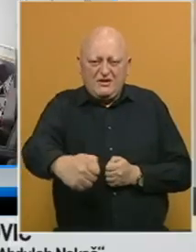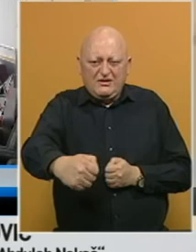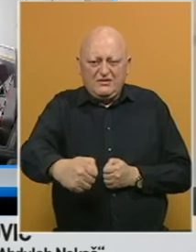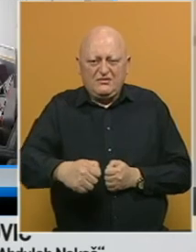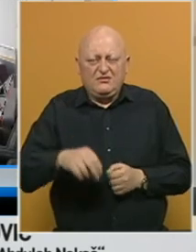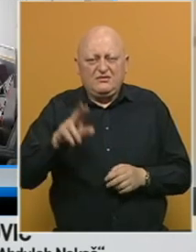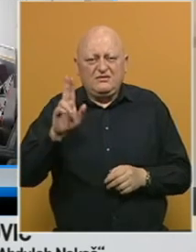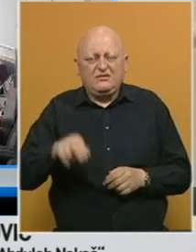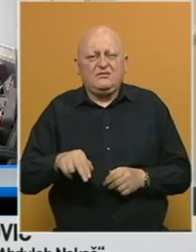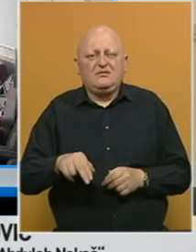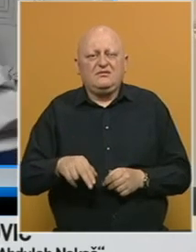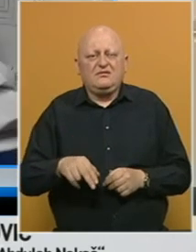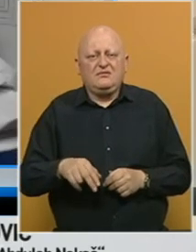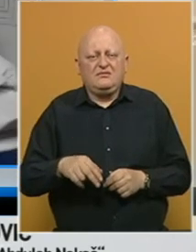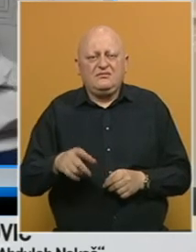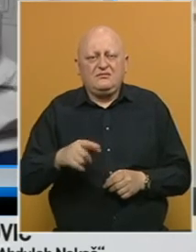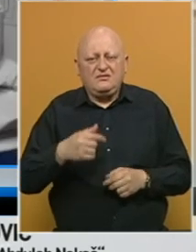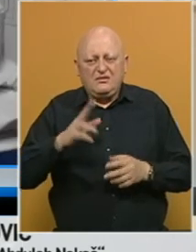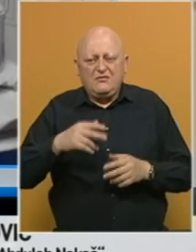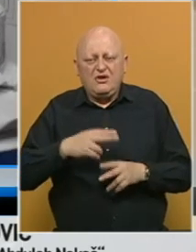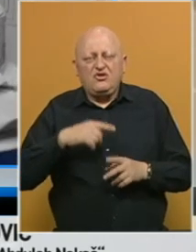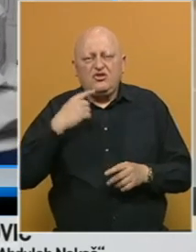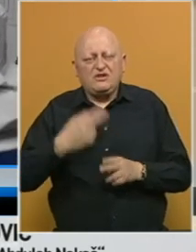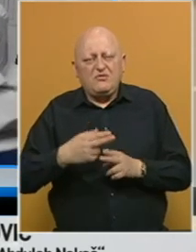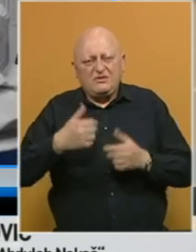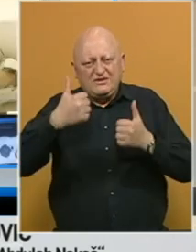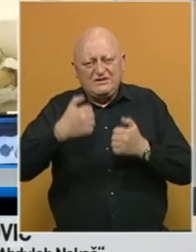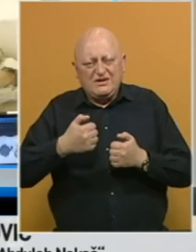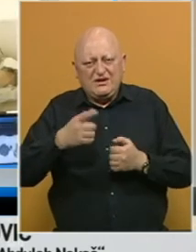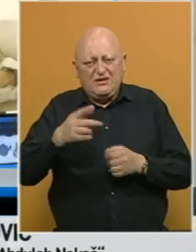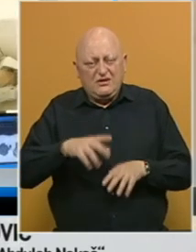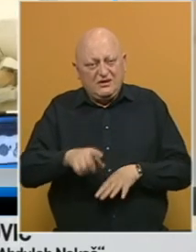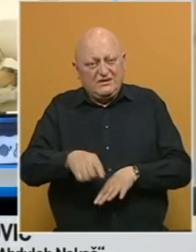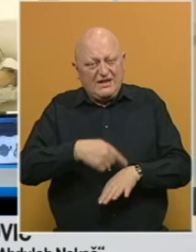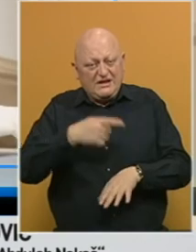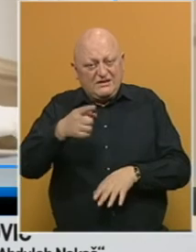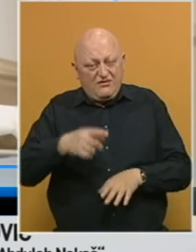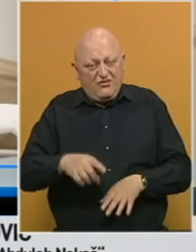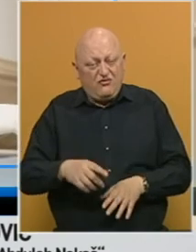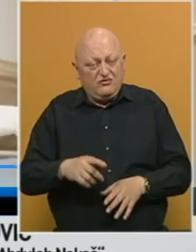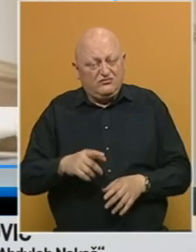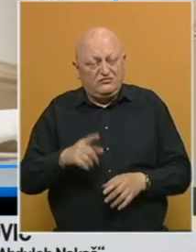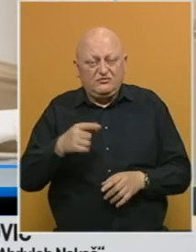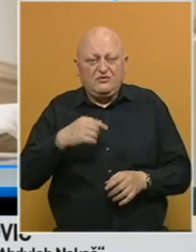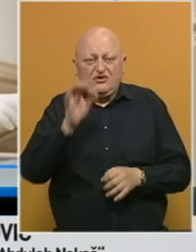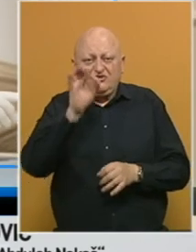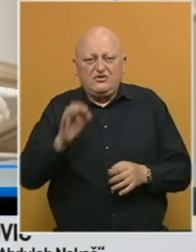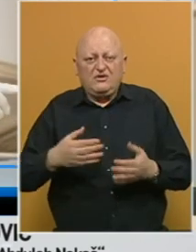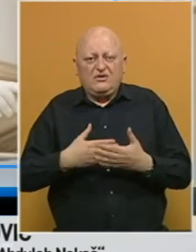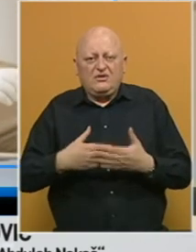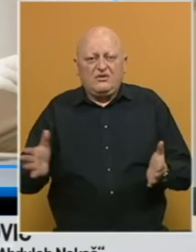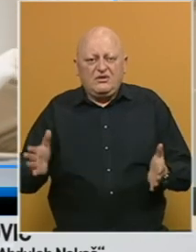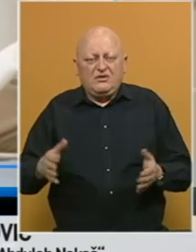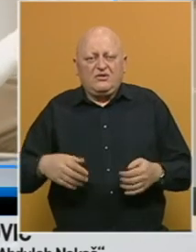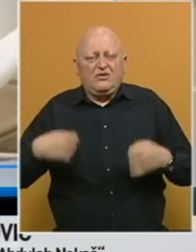Imaju i da ste tiških klinčkih svika, ukoliko se nastavi ovaj trend, nećemo planirati otvarati dalje